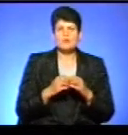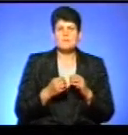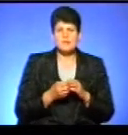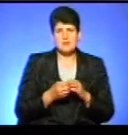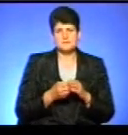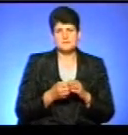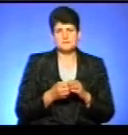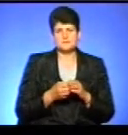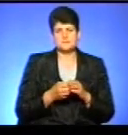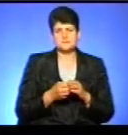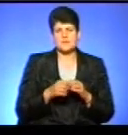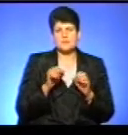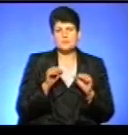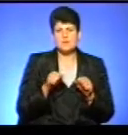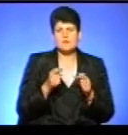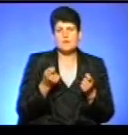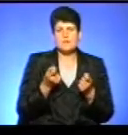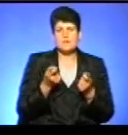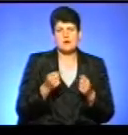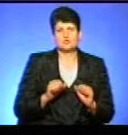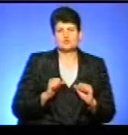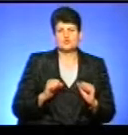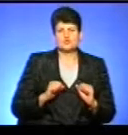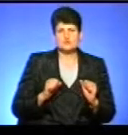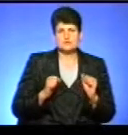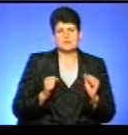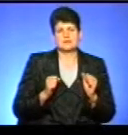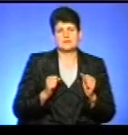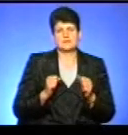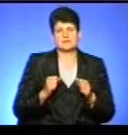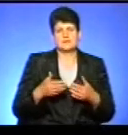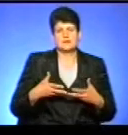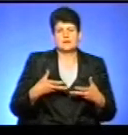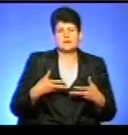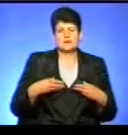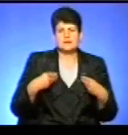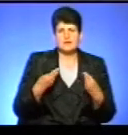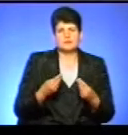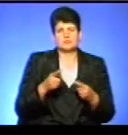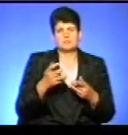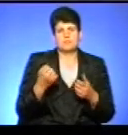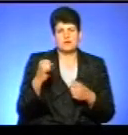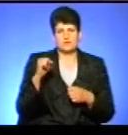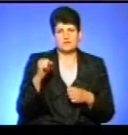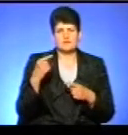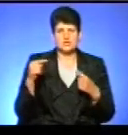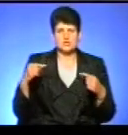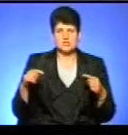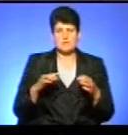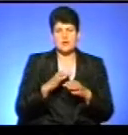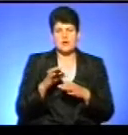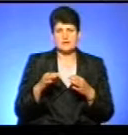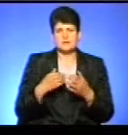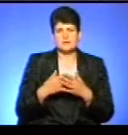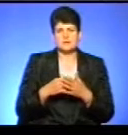вже було просто, можливо, мало зусиль доклали самі автори для того, щоб перемогти в цьому проєкті. Тому що інші проєкти – це